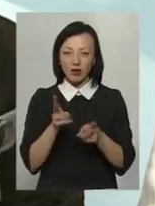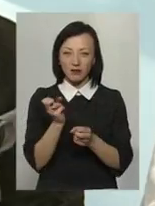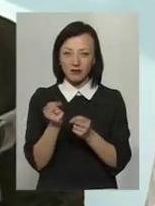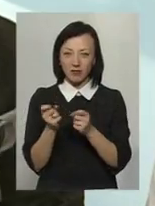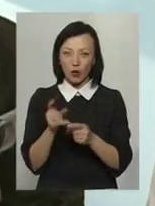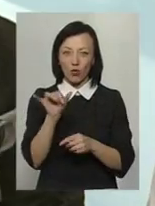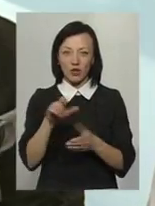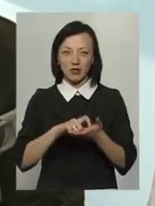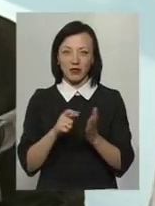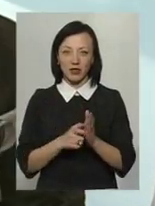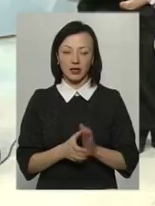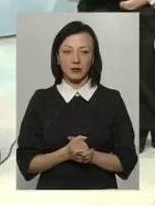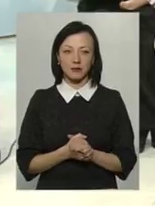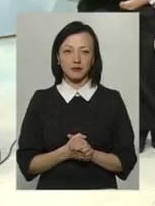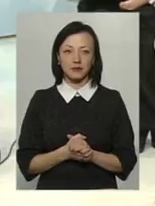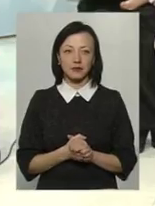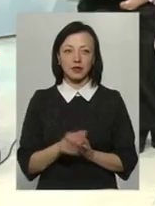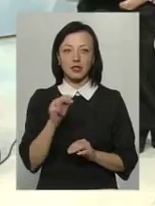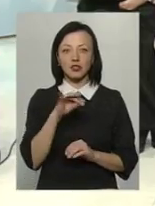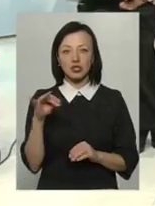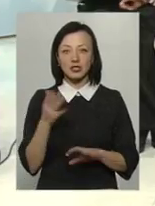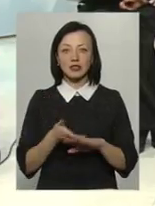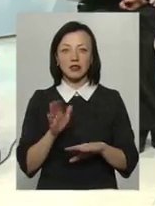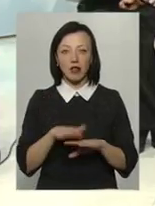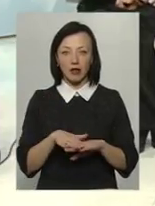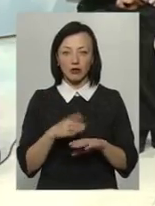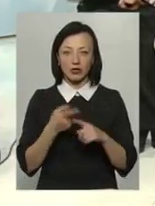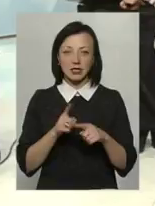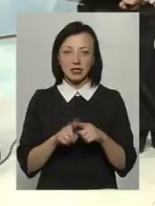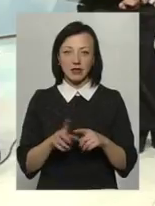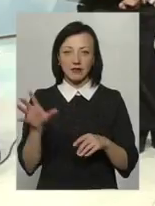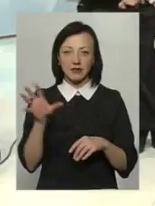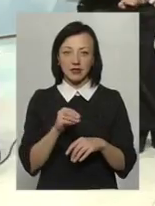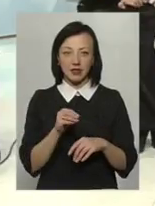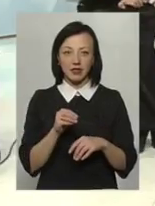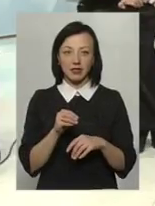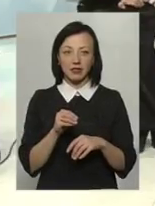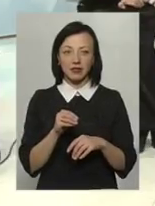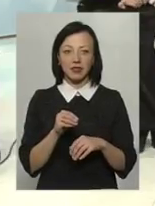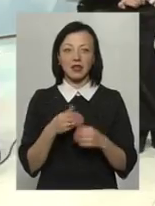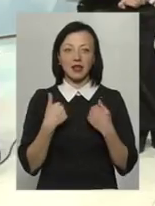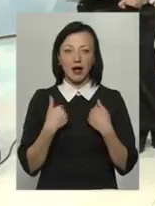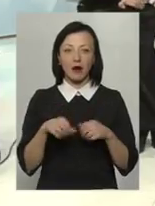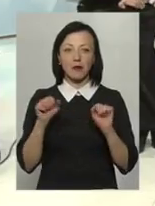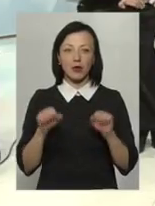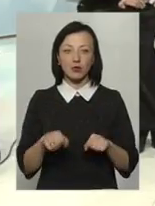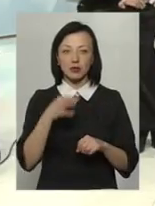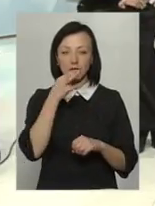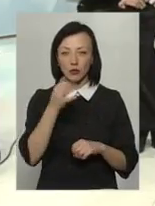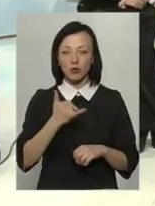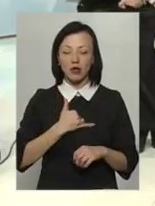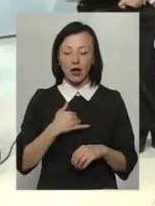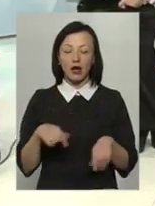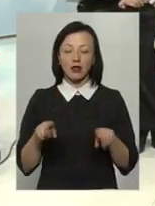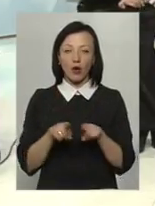прямо в вашій квартирі. Чи складно культурувати все-таки? Я можу сказати, що у мене такий опит